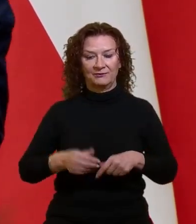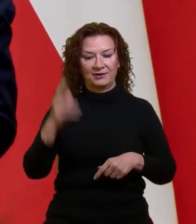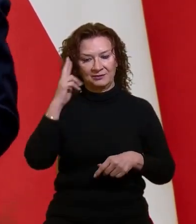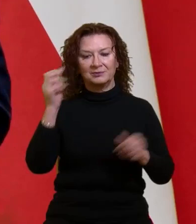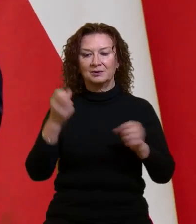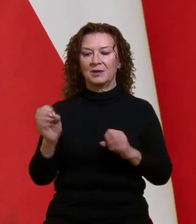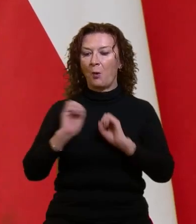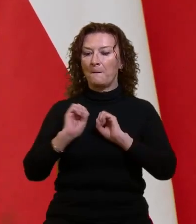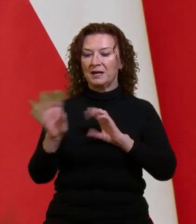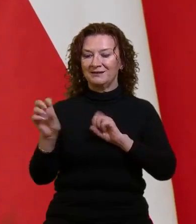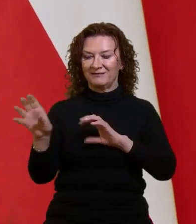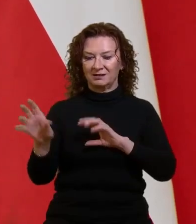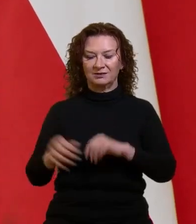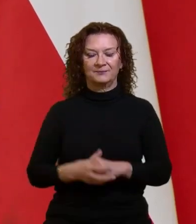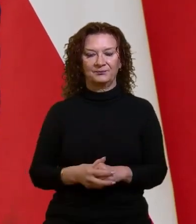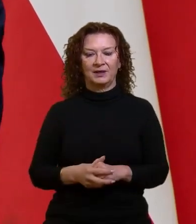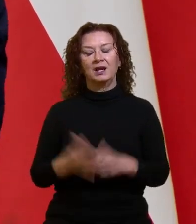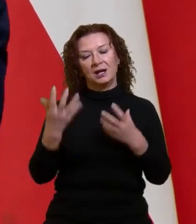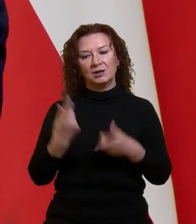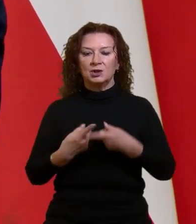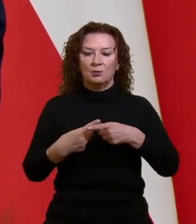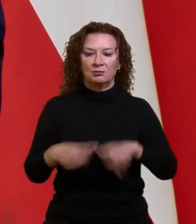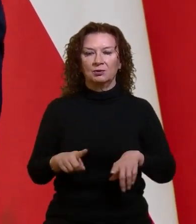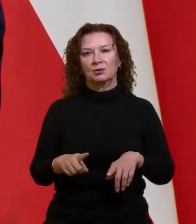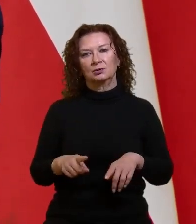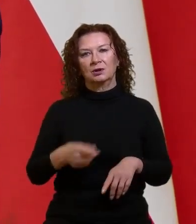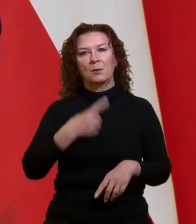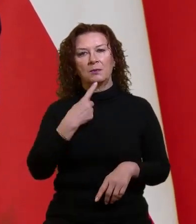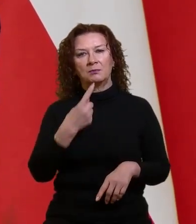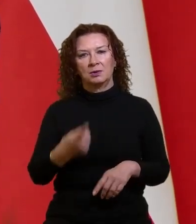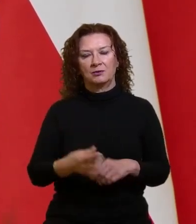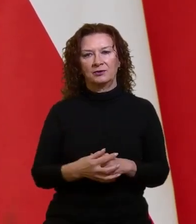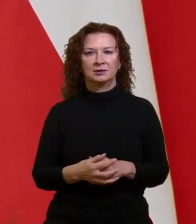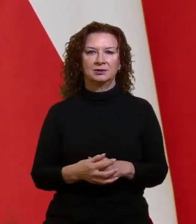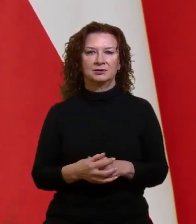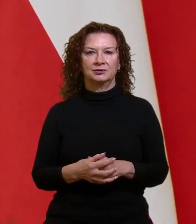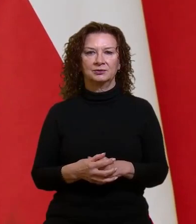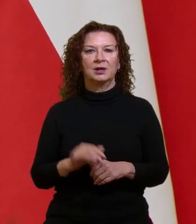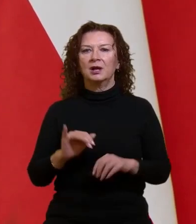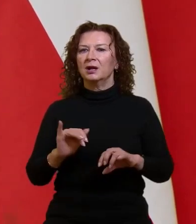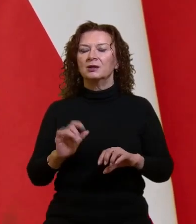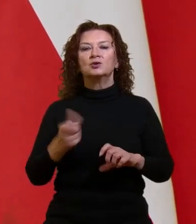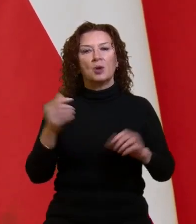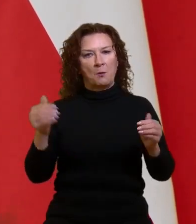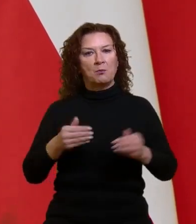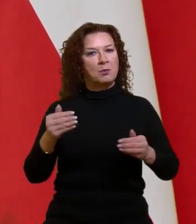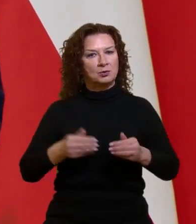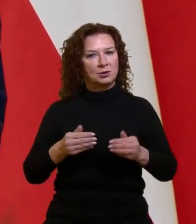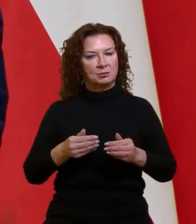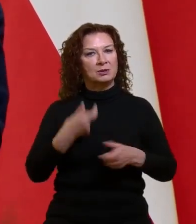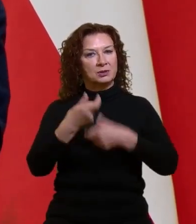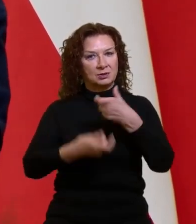będę miał prezentację. Chciałbym w kilku zdaniach powiedzieć o tych instrumentach fiskalnych, które